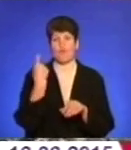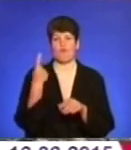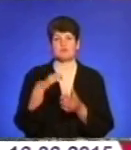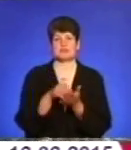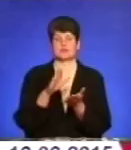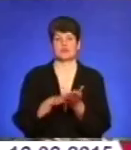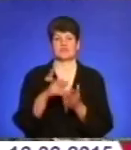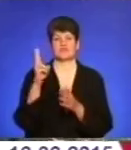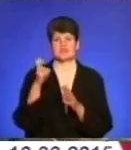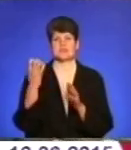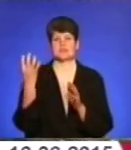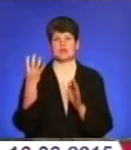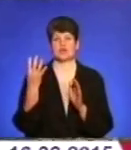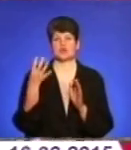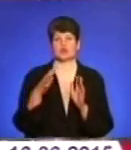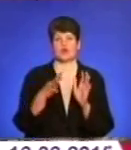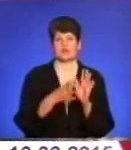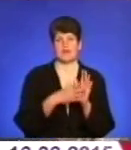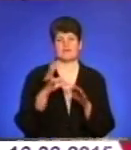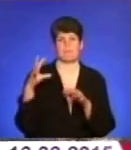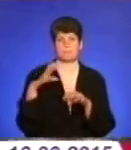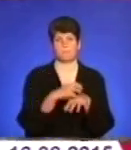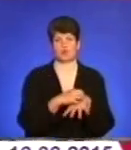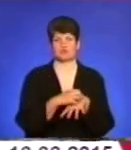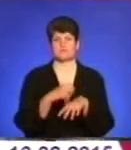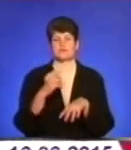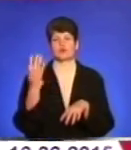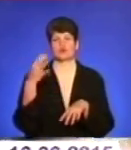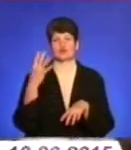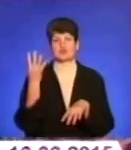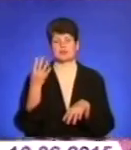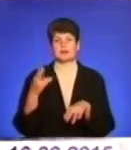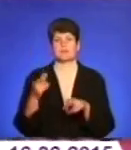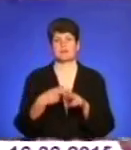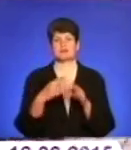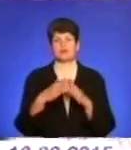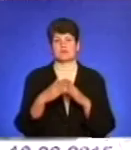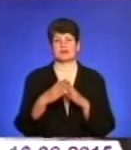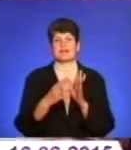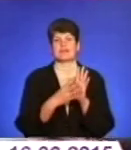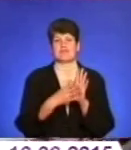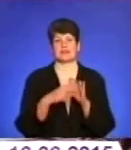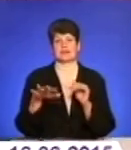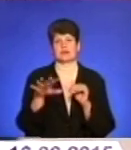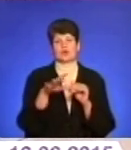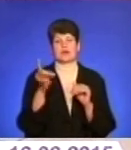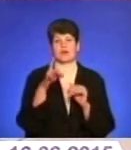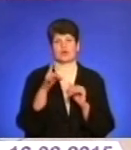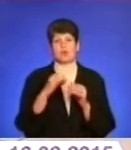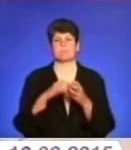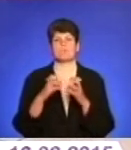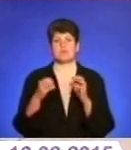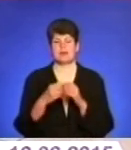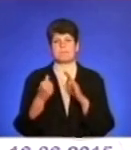зареєстровано 249 покусів, 104 з них – бездомними тваринами. Лише 9 з них на території районів, тому в основному проблема